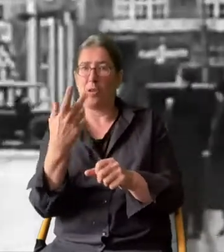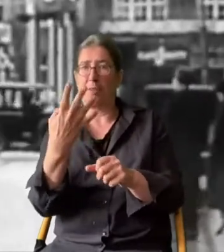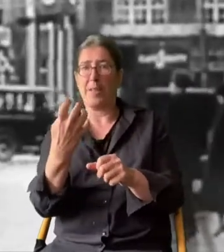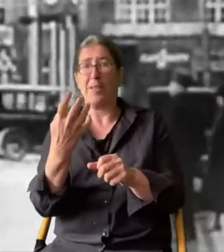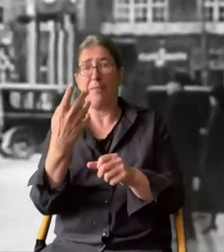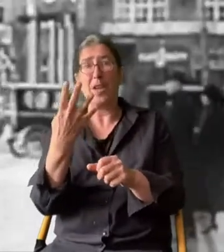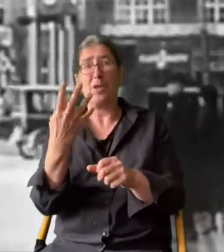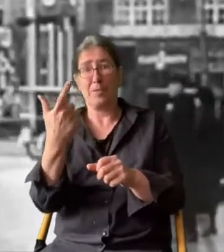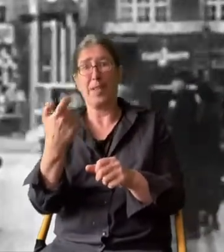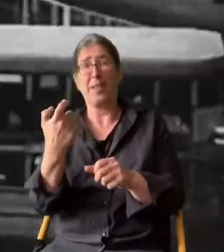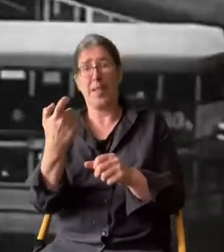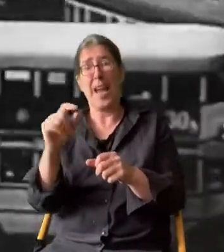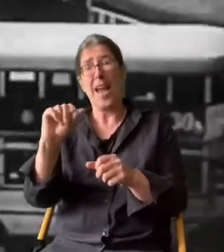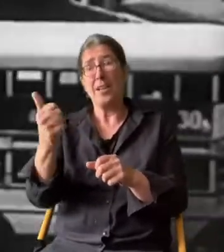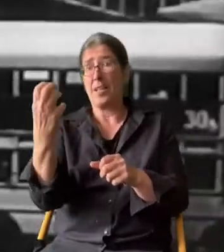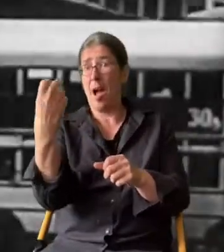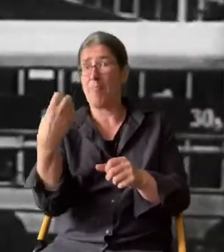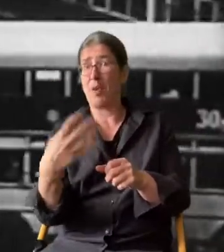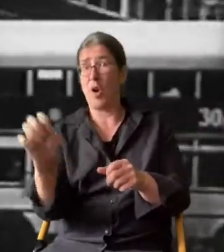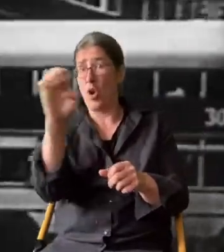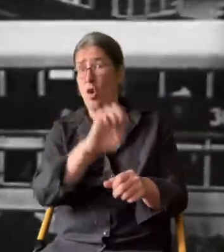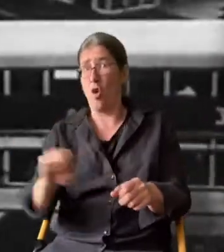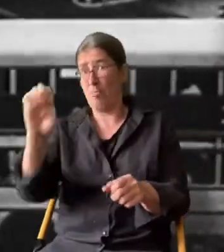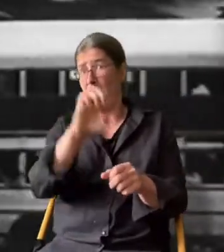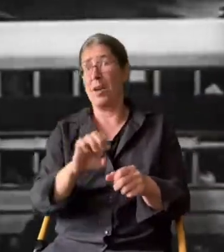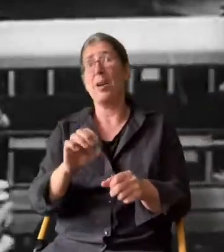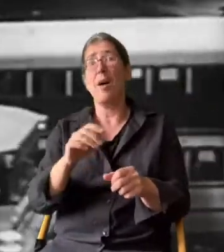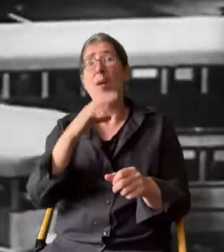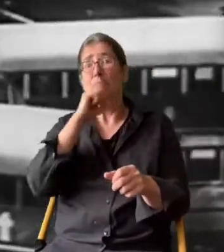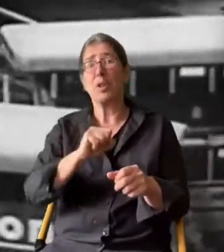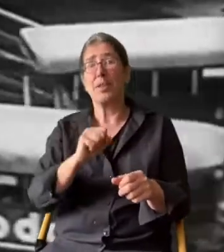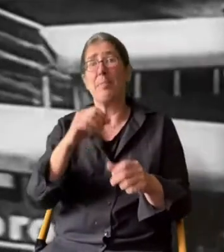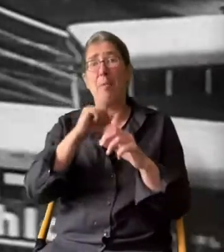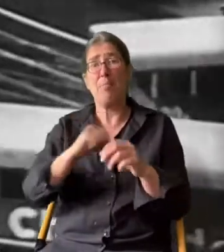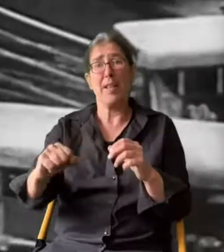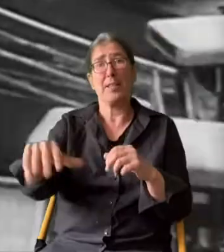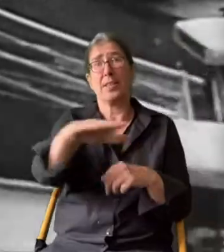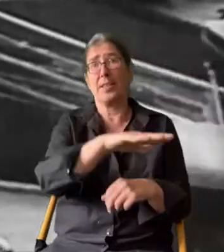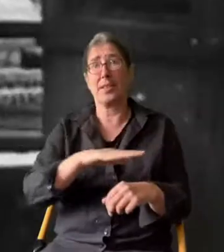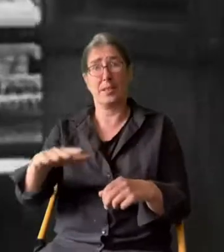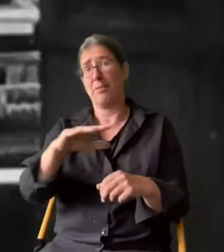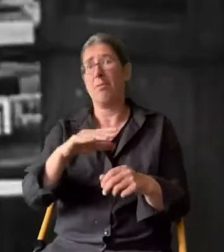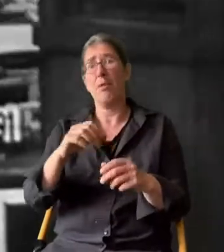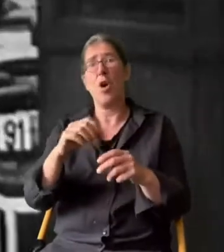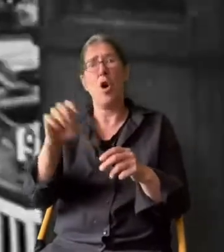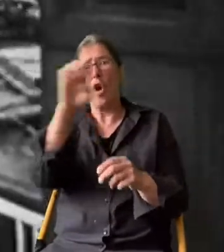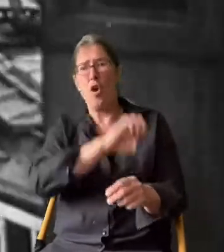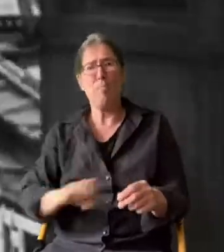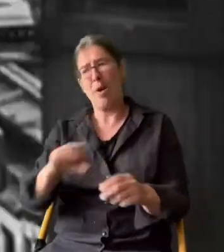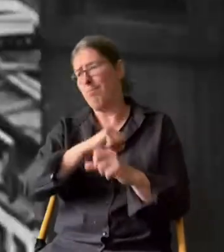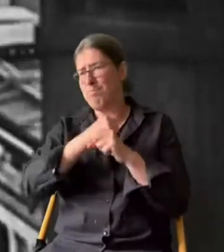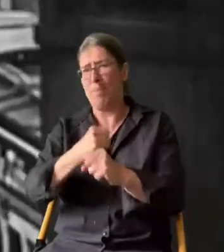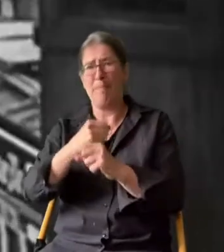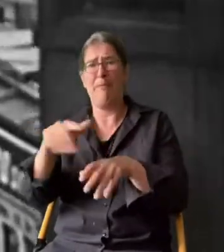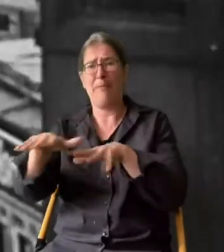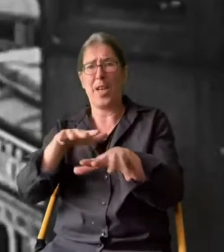erste Ampel Europas in Betrieb. Auf dem Potsdamer Platz. Dem verkehrsreichsten Ort in Europa.